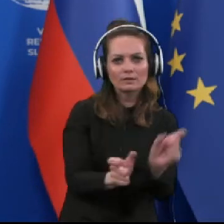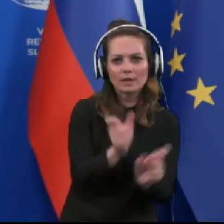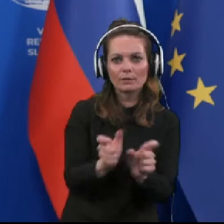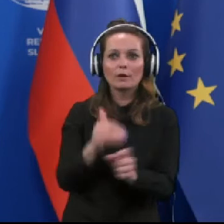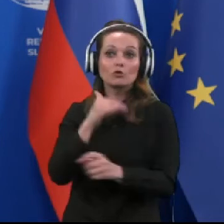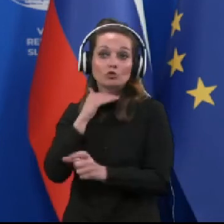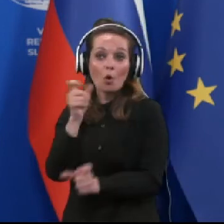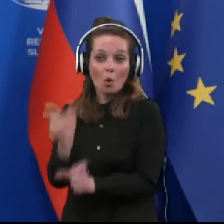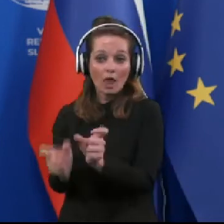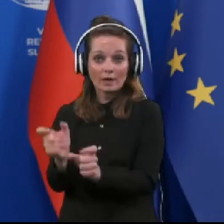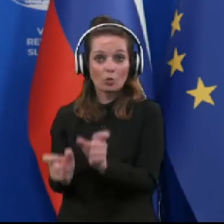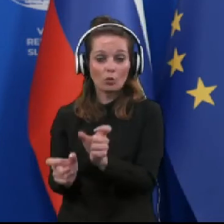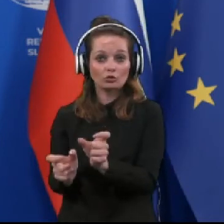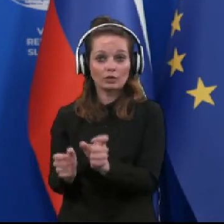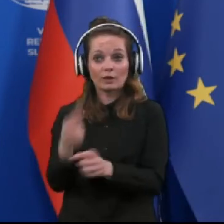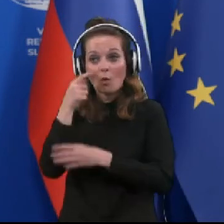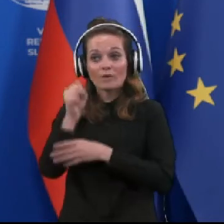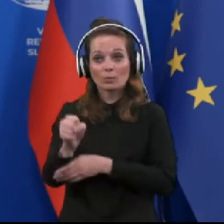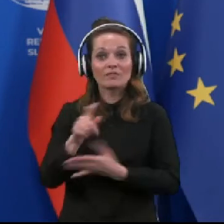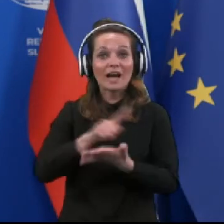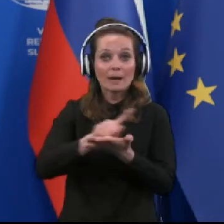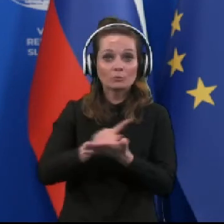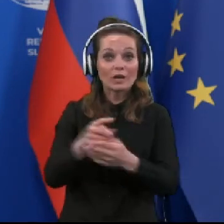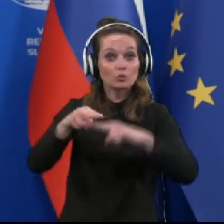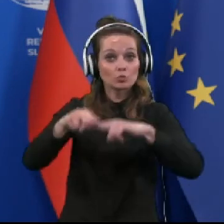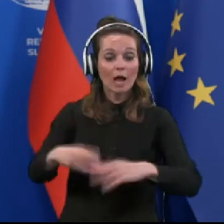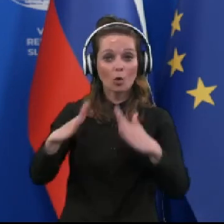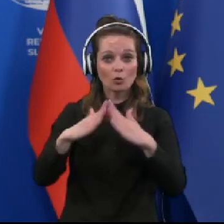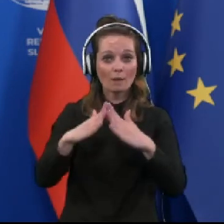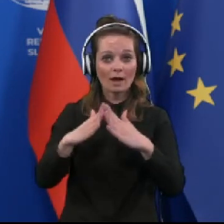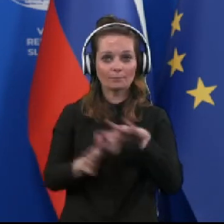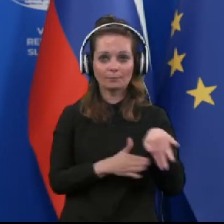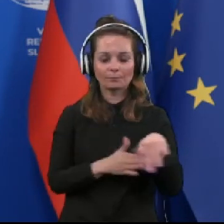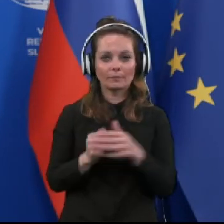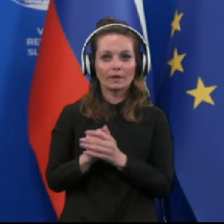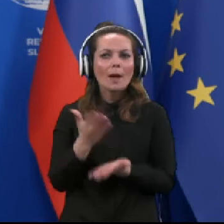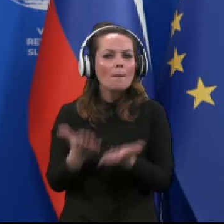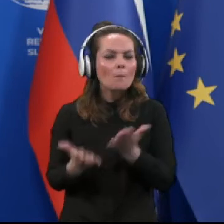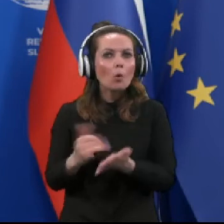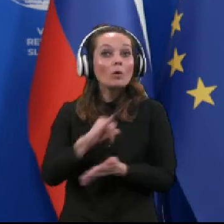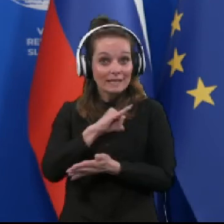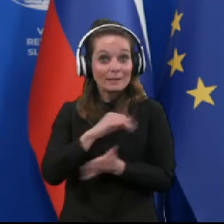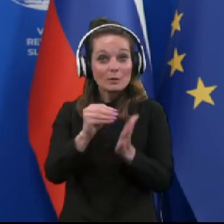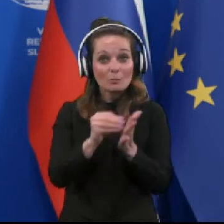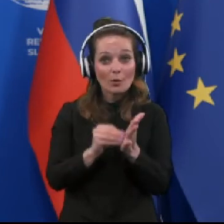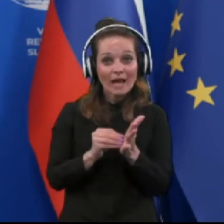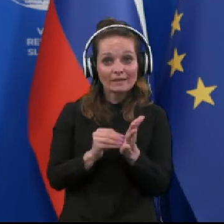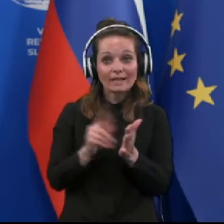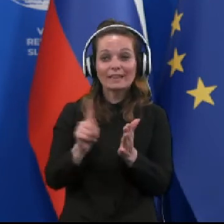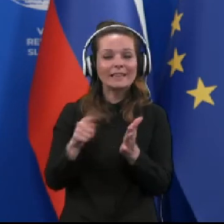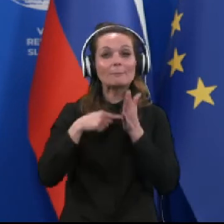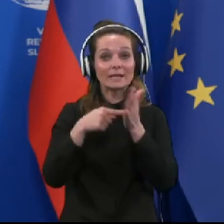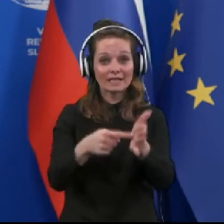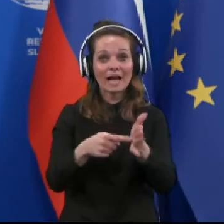šolajočih oseb je v pazovanem času ostalo doma. Mogoče zanimiv podatek, ki sicer ni